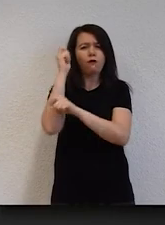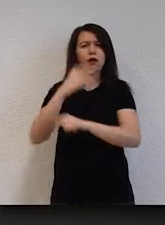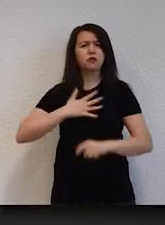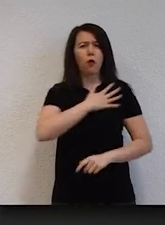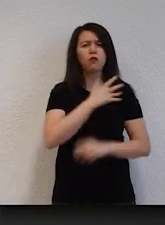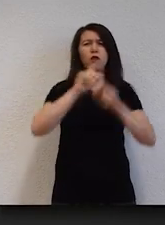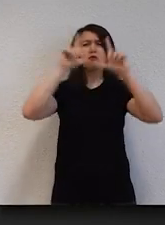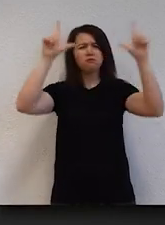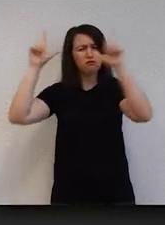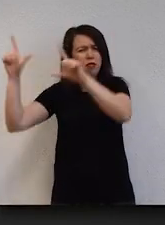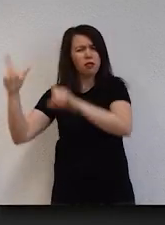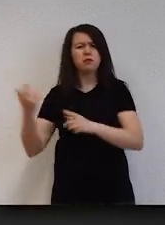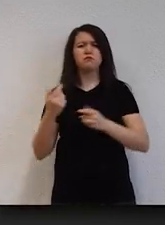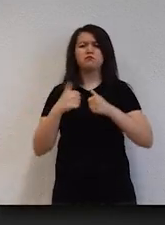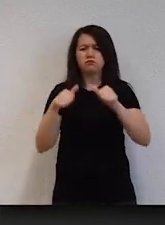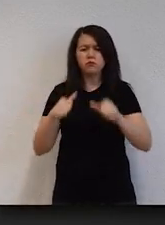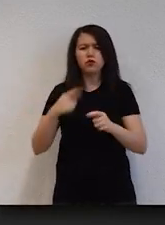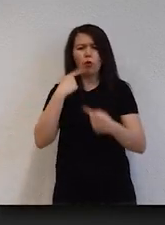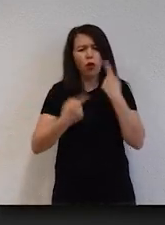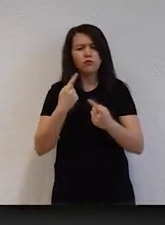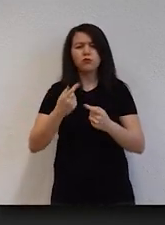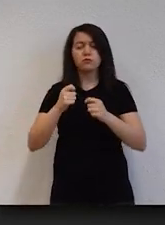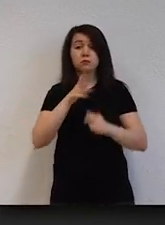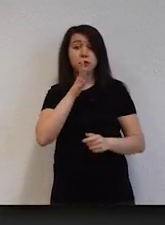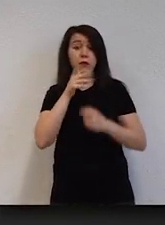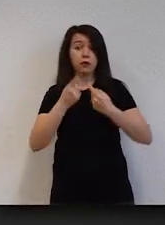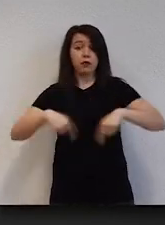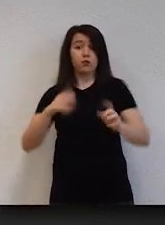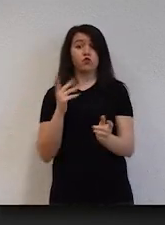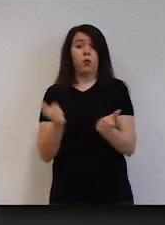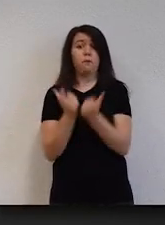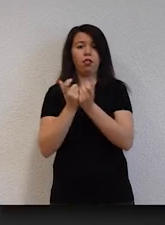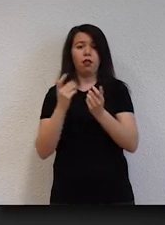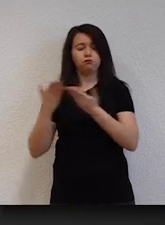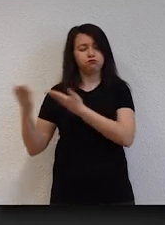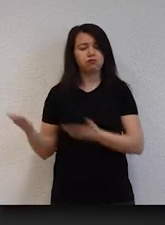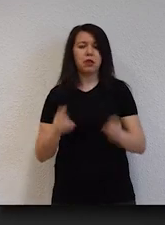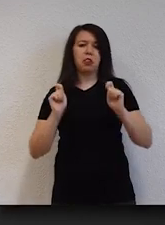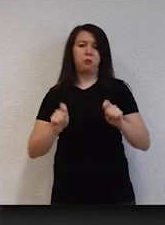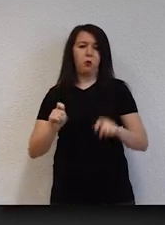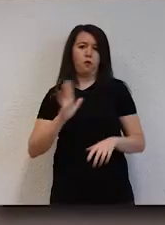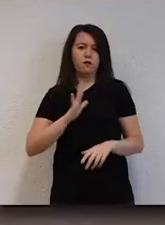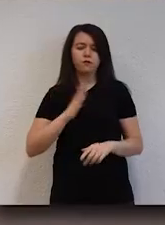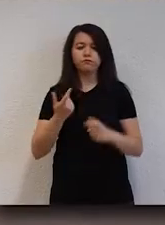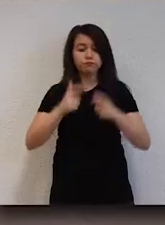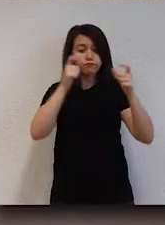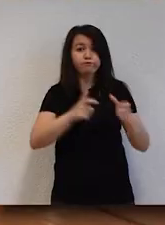konferans, sergi, kongre, resital, söyleşi, bilimsel toplantıya ev sahipliği yapar.